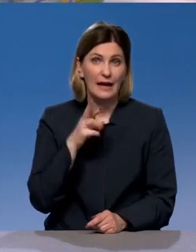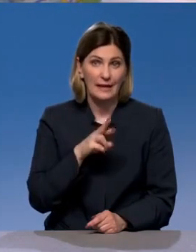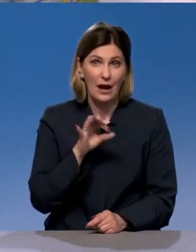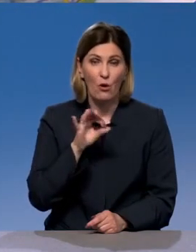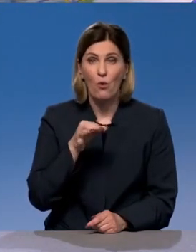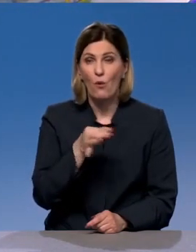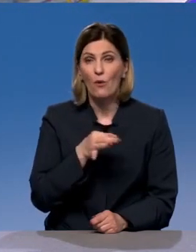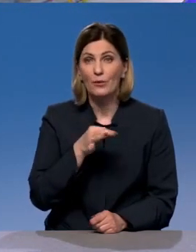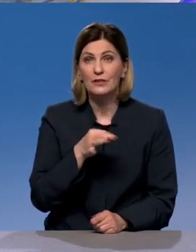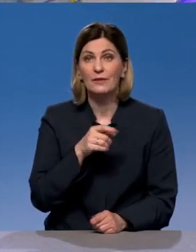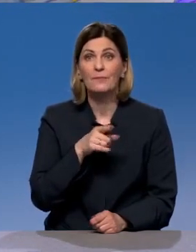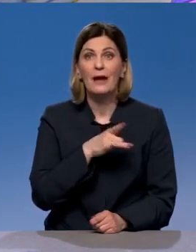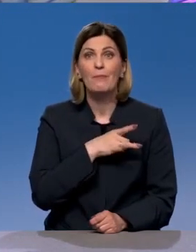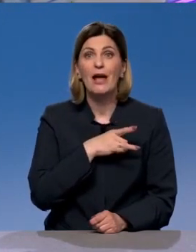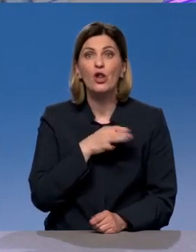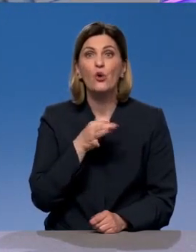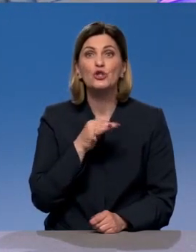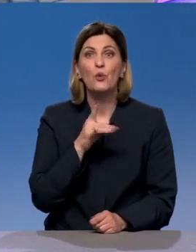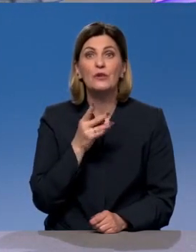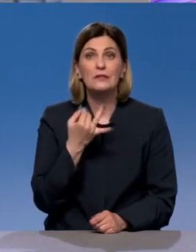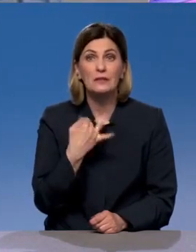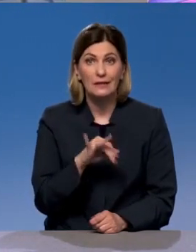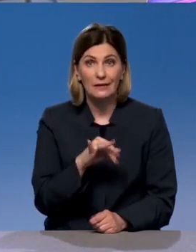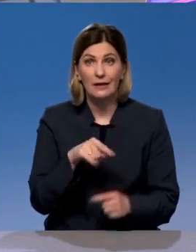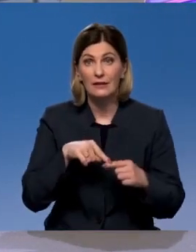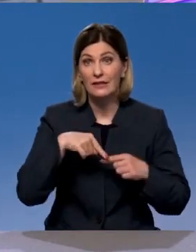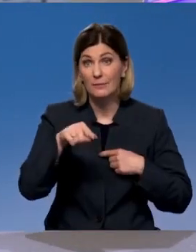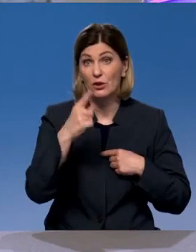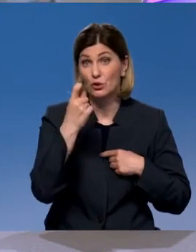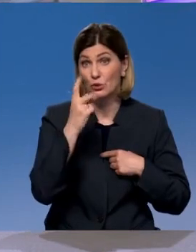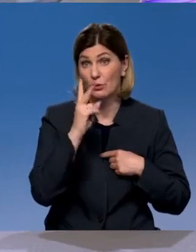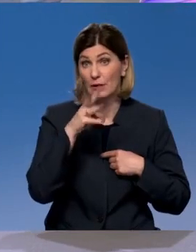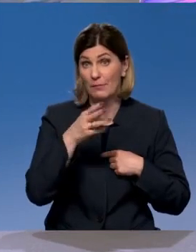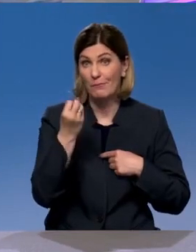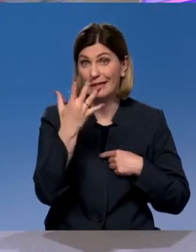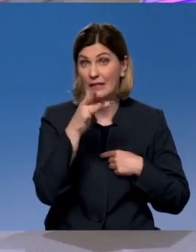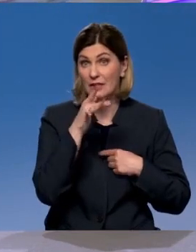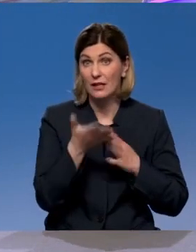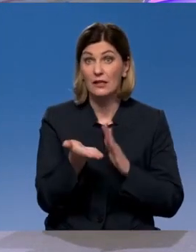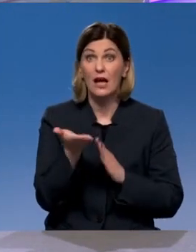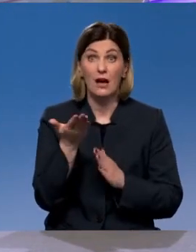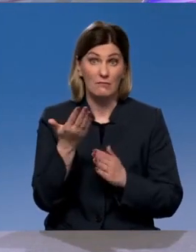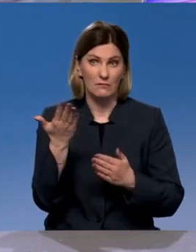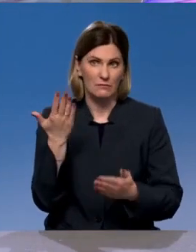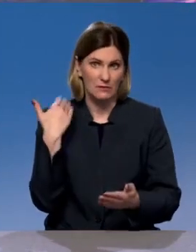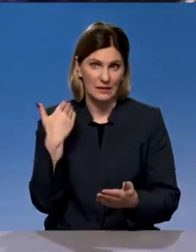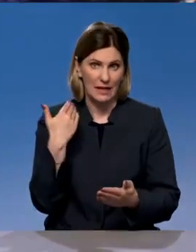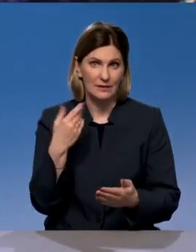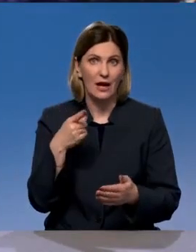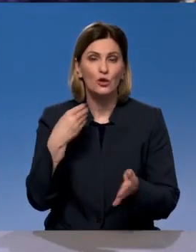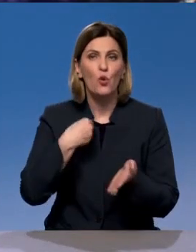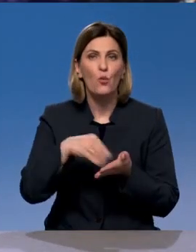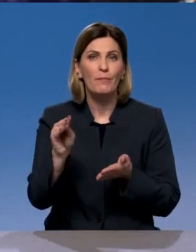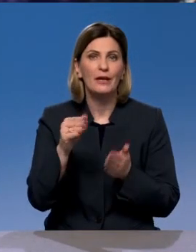город. В Белозерске на расстоянии 100 километров мы 15 лет назад купили дом для отдыха перед выходом на пенсию.